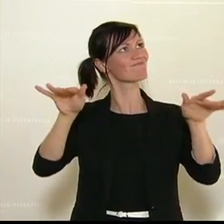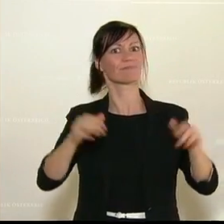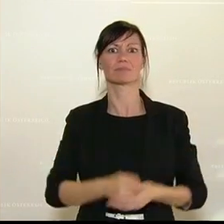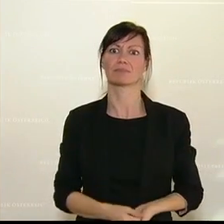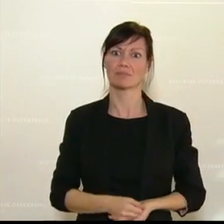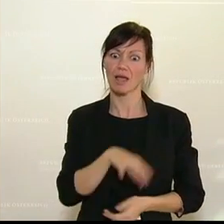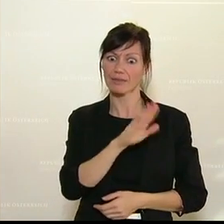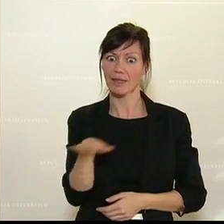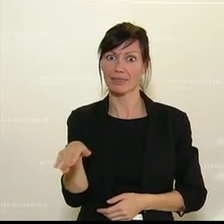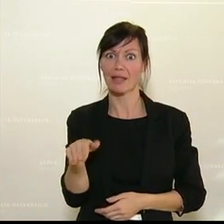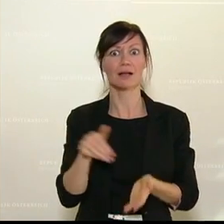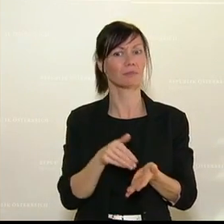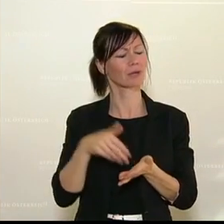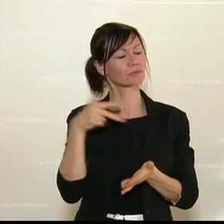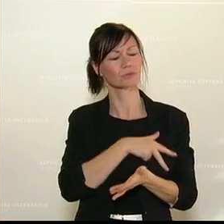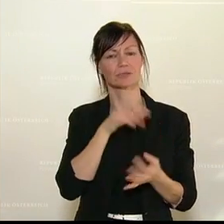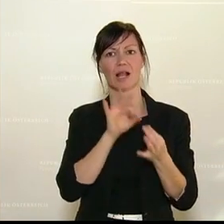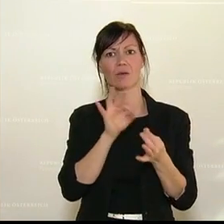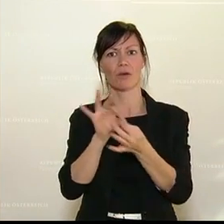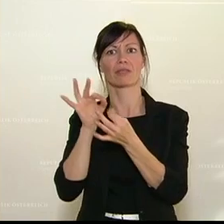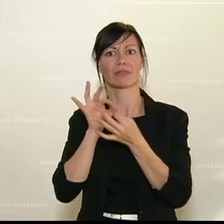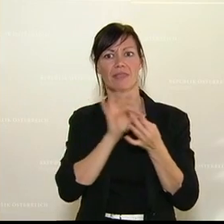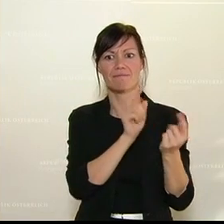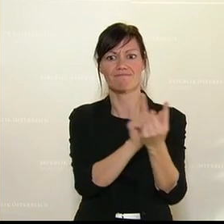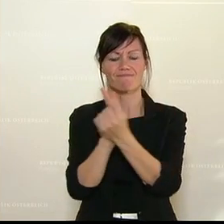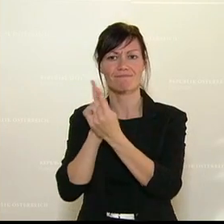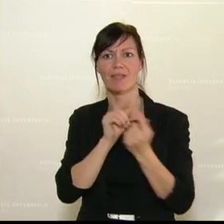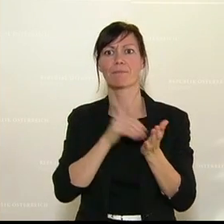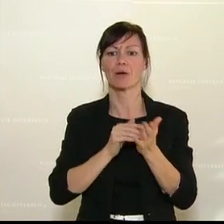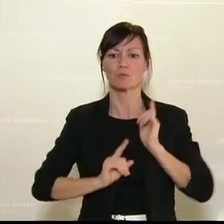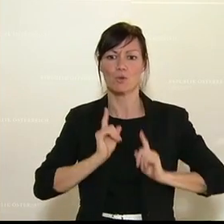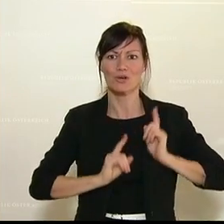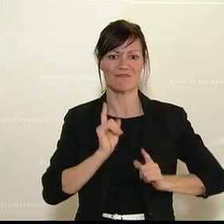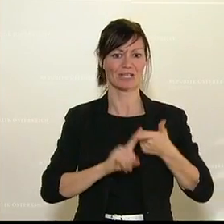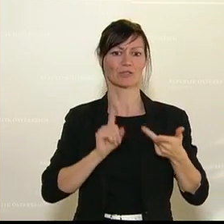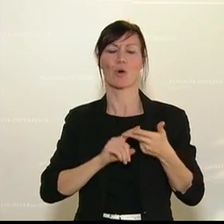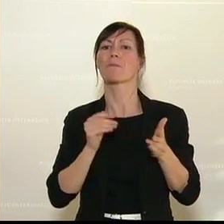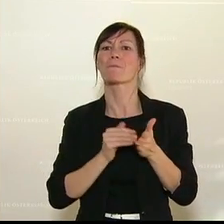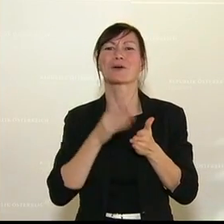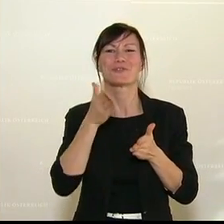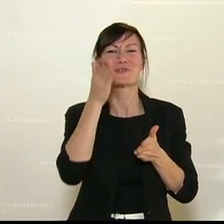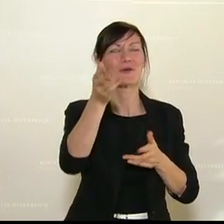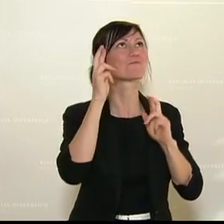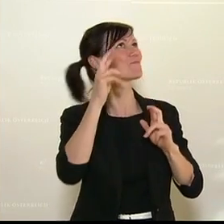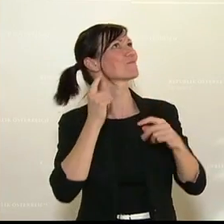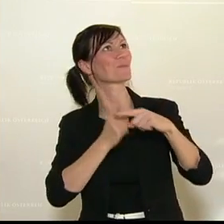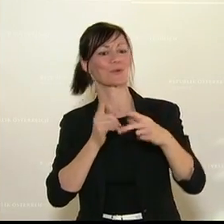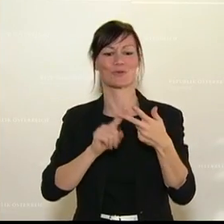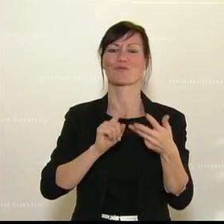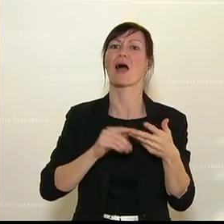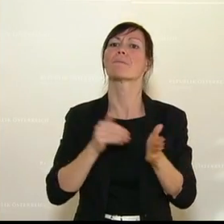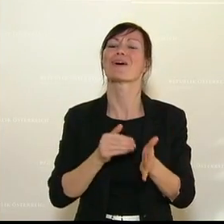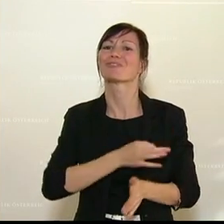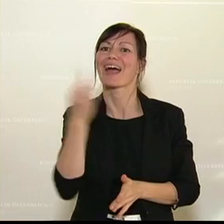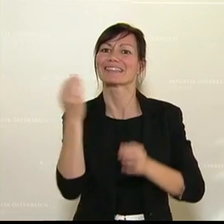Hohes Haus, unsere Kinder brauchen soziale Kontakte, sie brauchen Motivation, sie brauchen Zukunftshoffnung, sie brauchen eine Tagesstruktur, sie brauchen